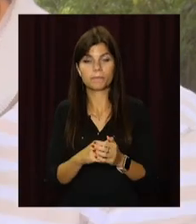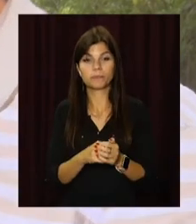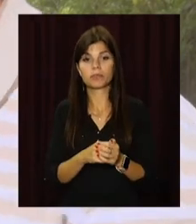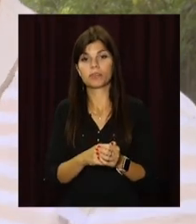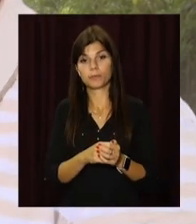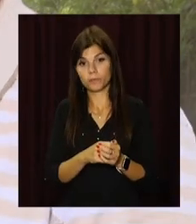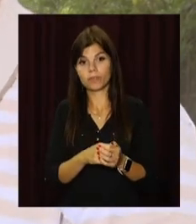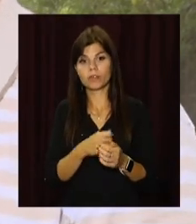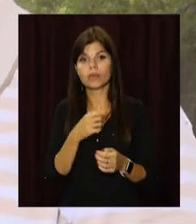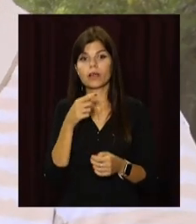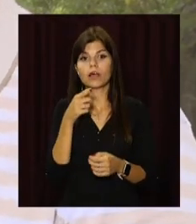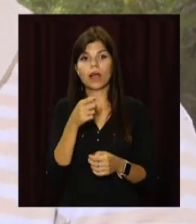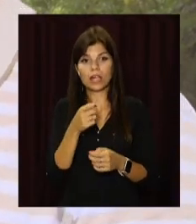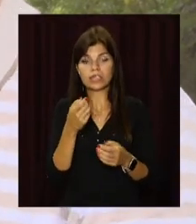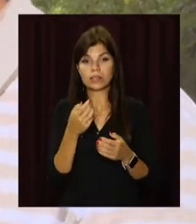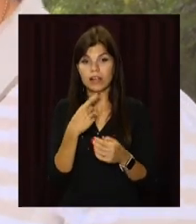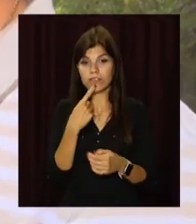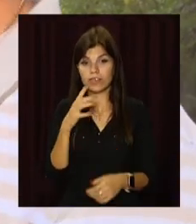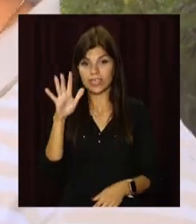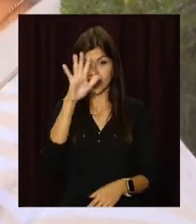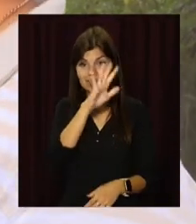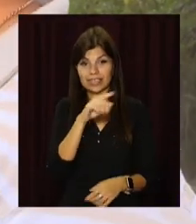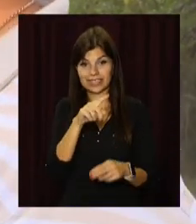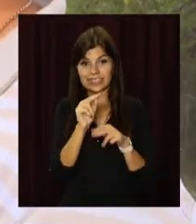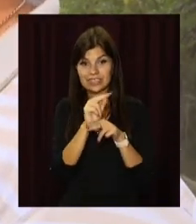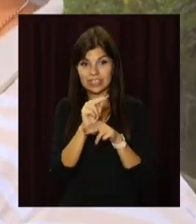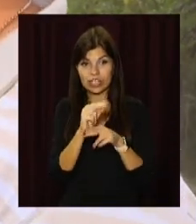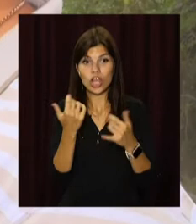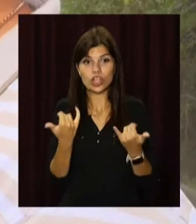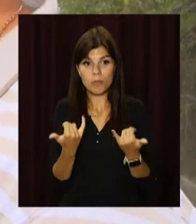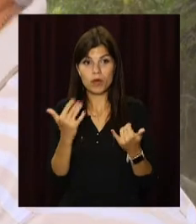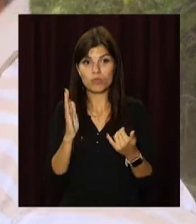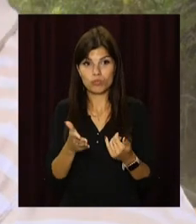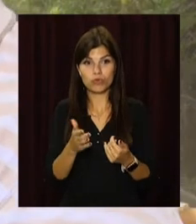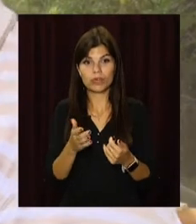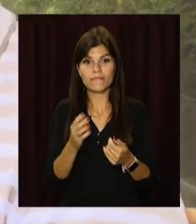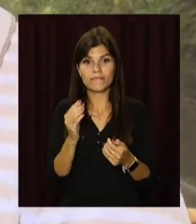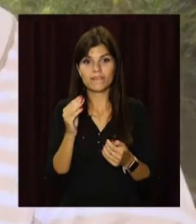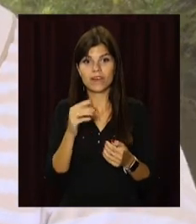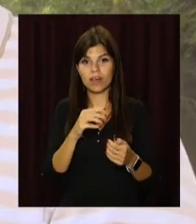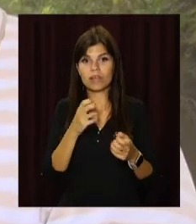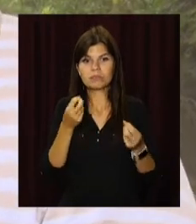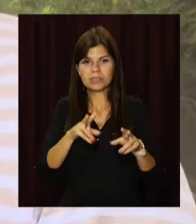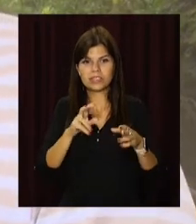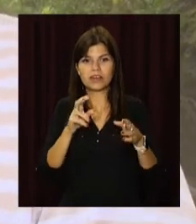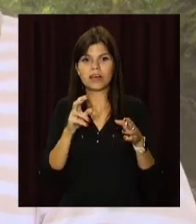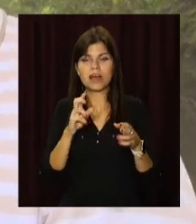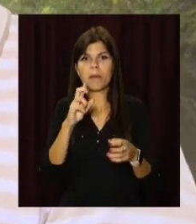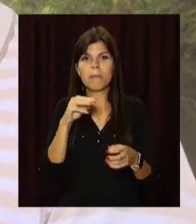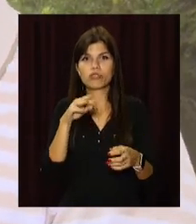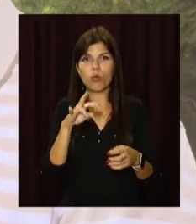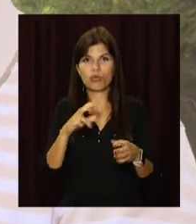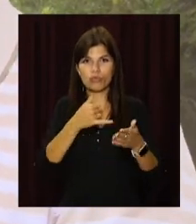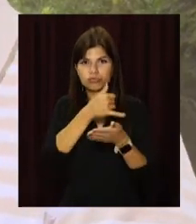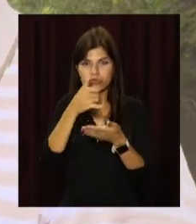яких є скрізні отвори. Тепер будуть виставляти опалубку, заливати бетоном,